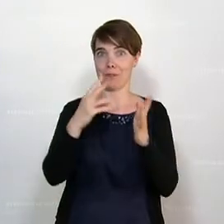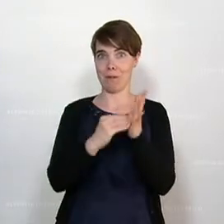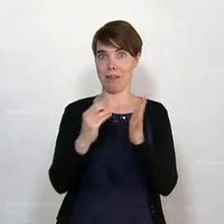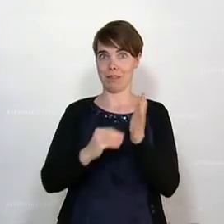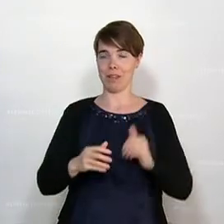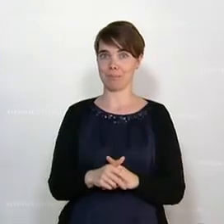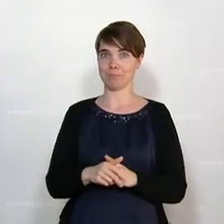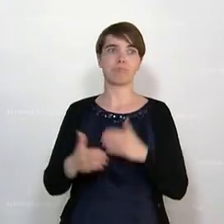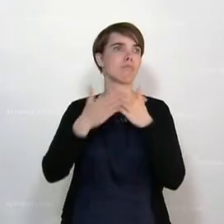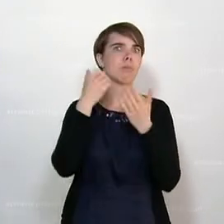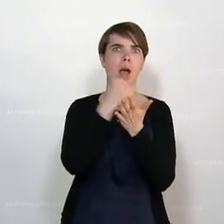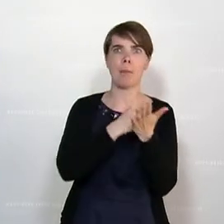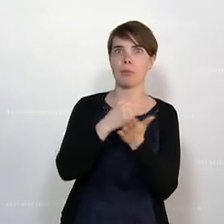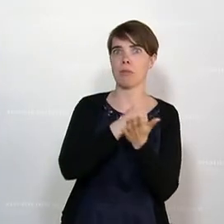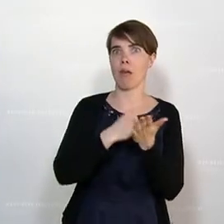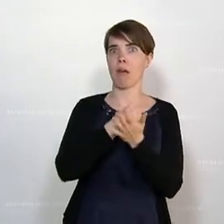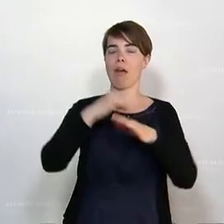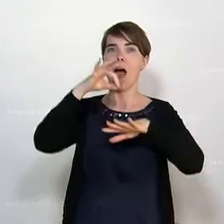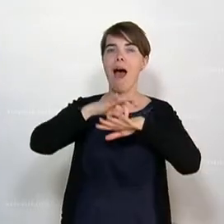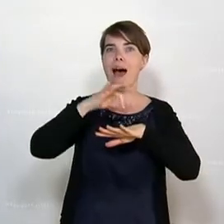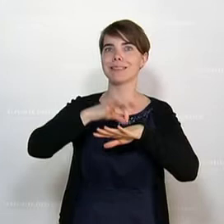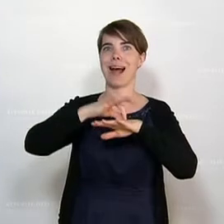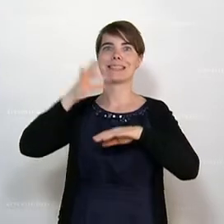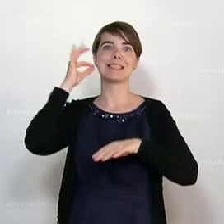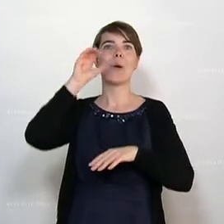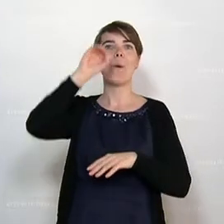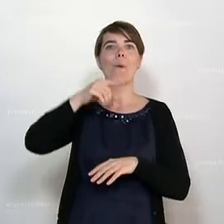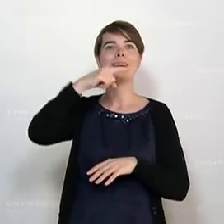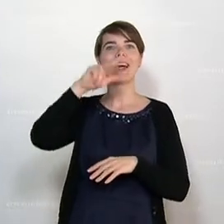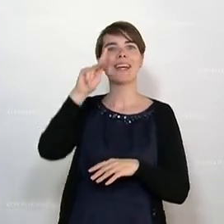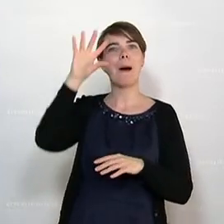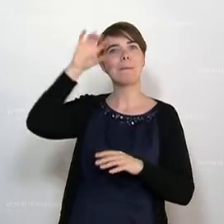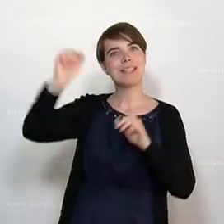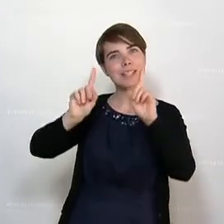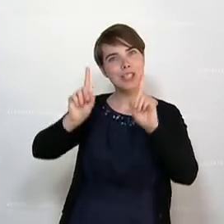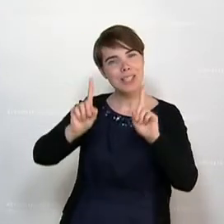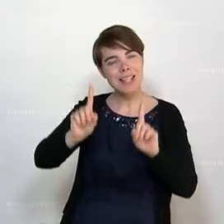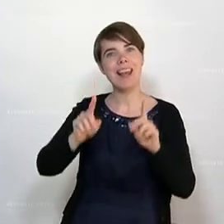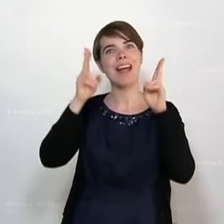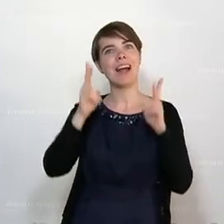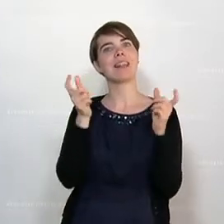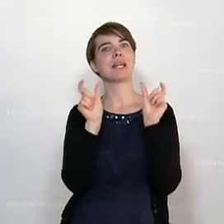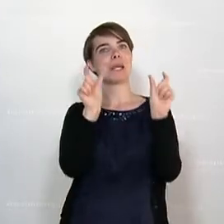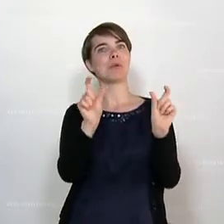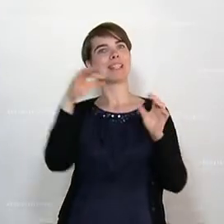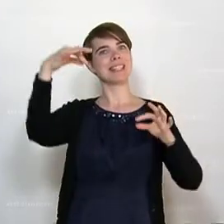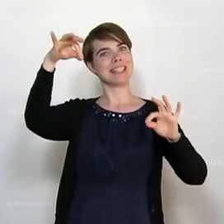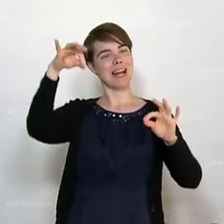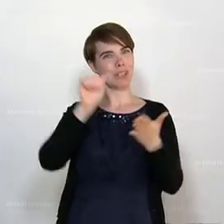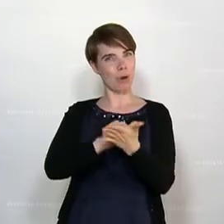Apotheken, Ärztinnen, auch die ÖGK-Bezirksstellen eben entsprechende Immunitätsnachweise ausdrucken,